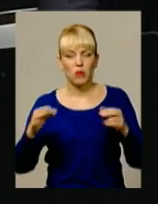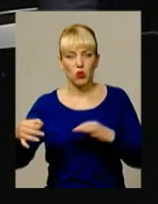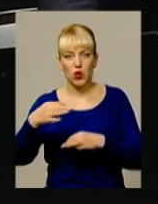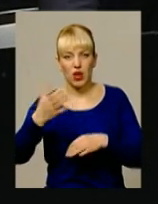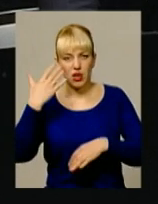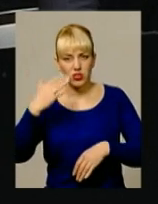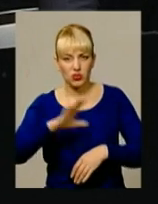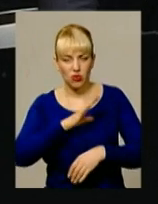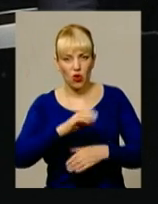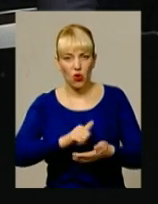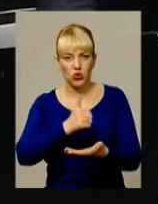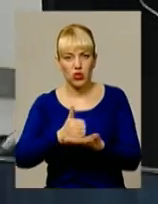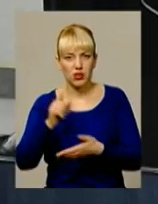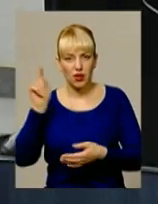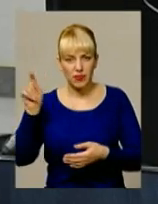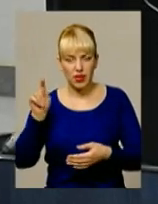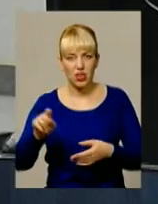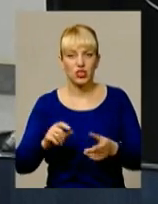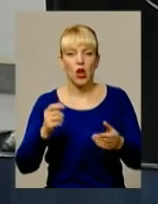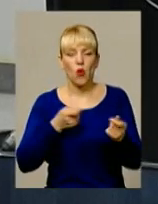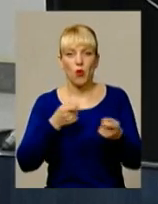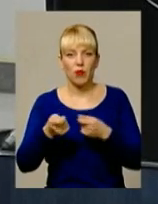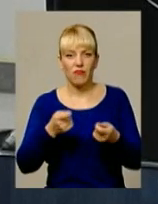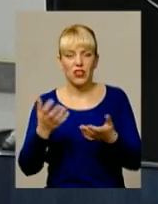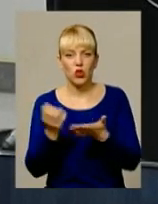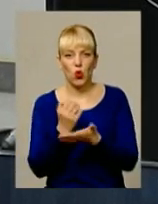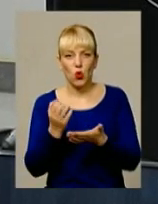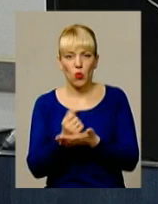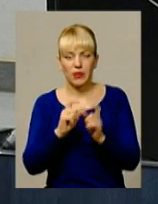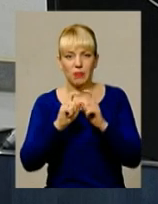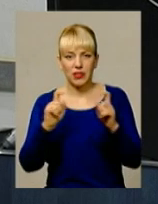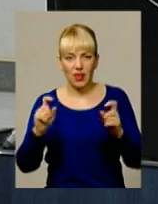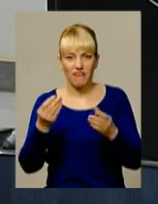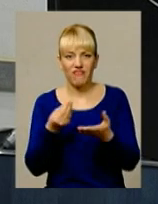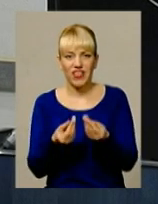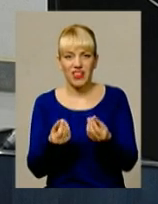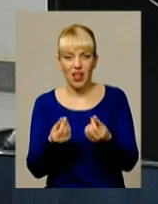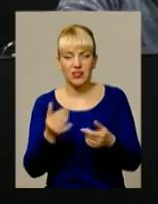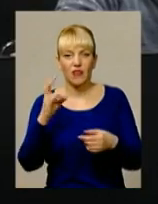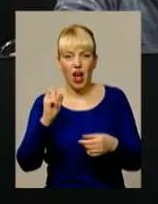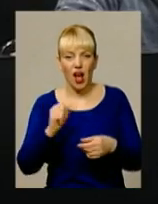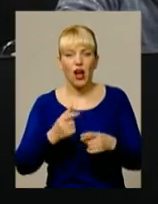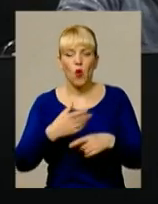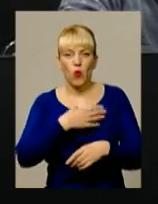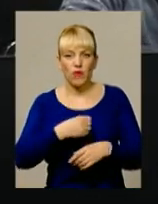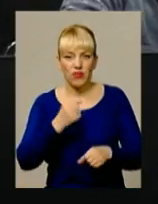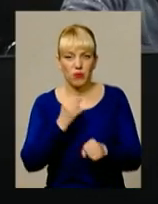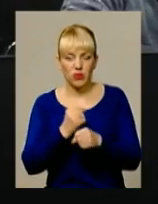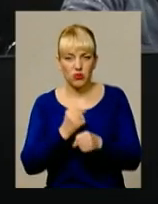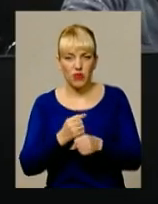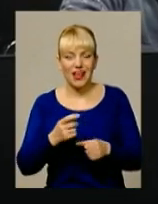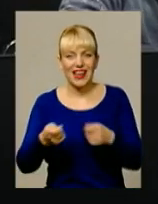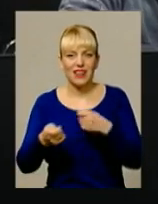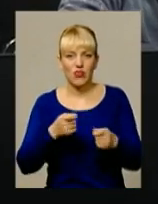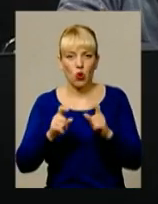він очолював тамтешнє управління доходів Департаменту фінансів, а у Львівській обласній адміністрації свого часу працював керівником апарату.